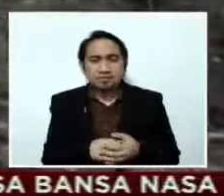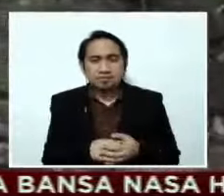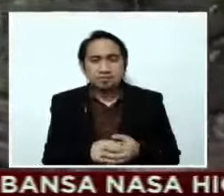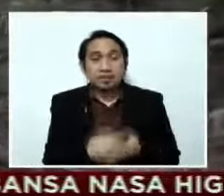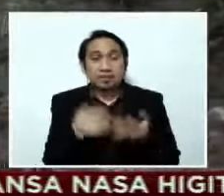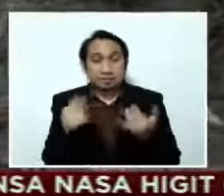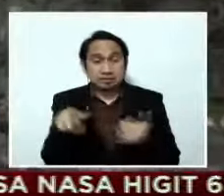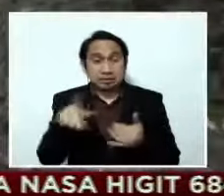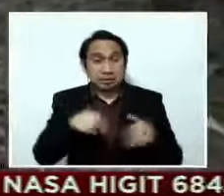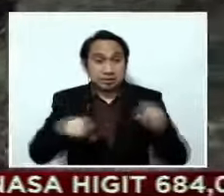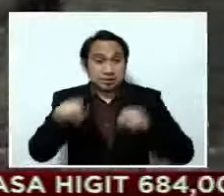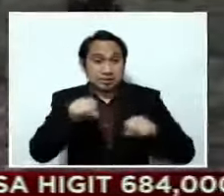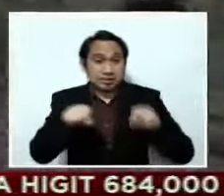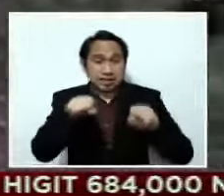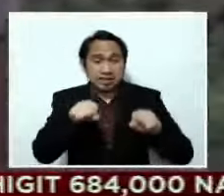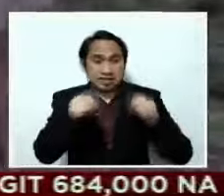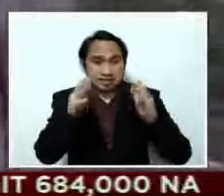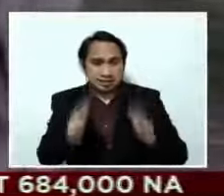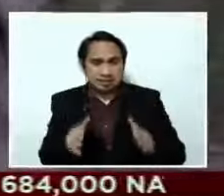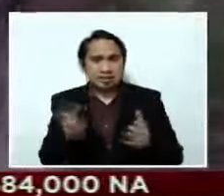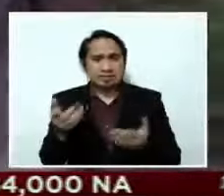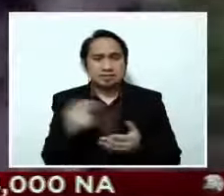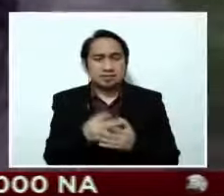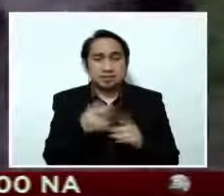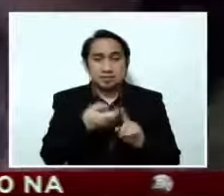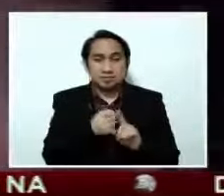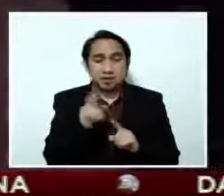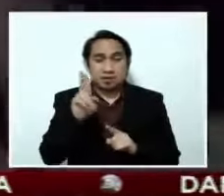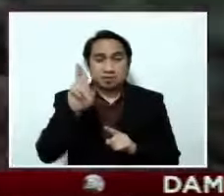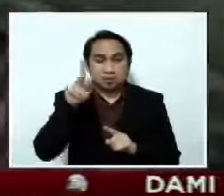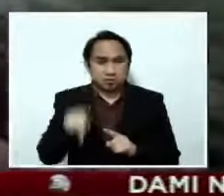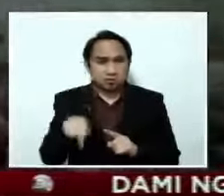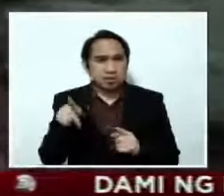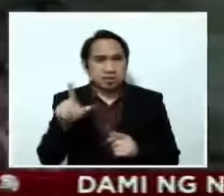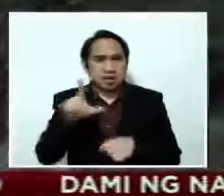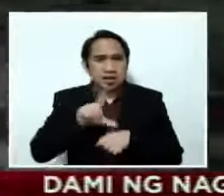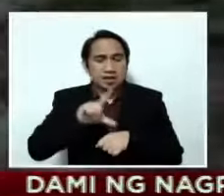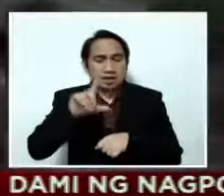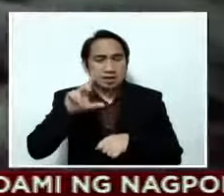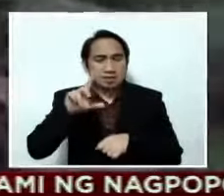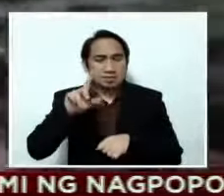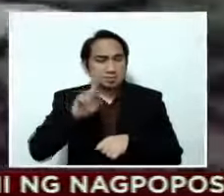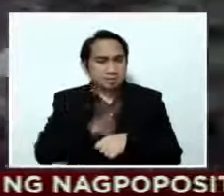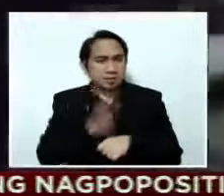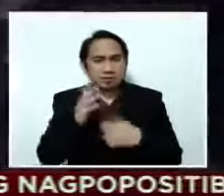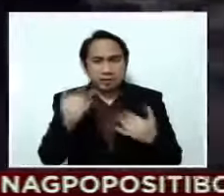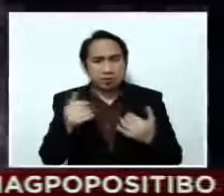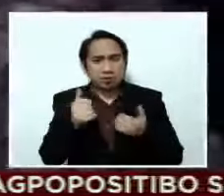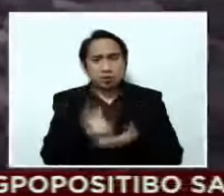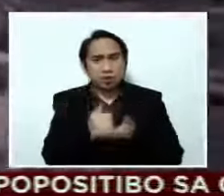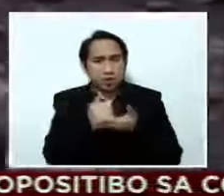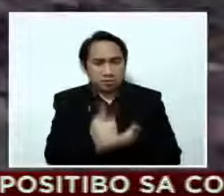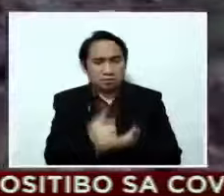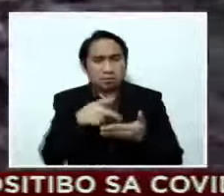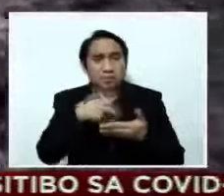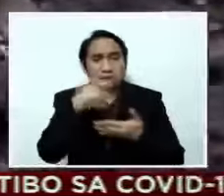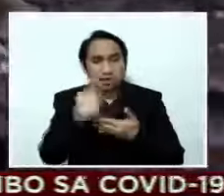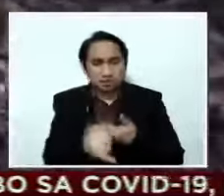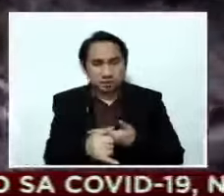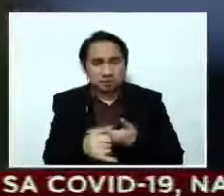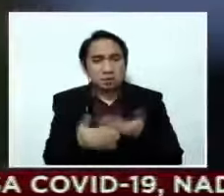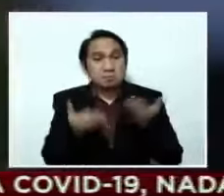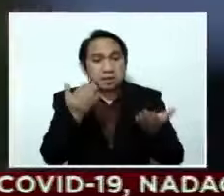Naniniwala si Professor Philip Alviola ng University of the Philippines Los Baños na makakatulong ang kanilang proyekto para maiwasan ang posibleng